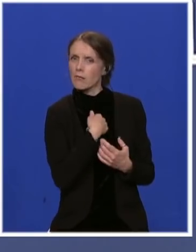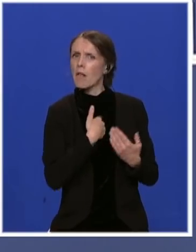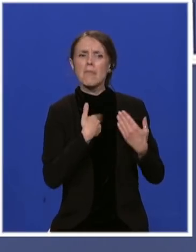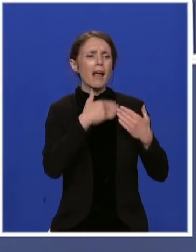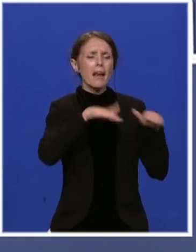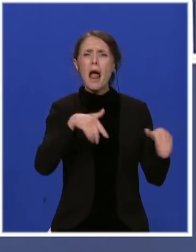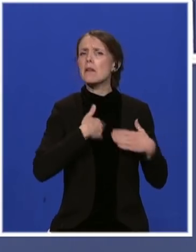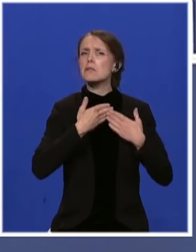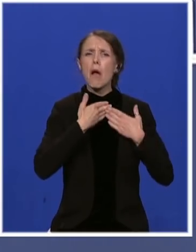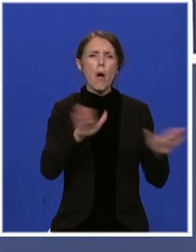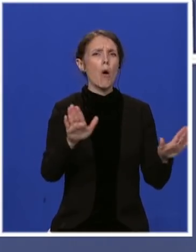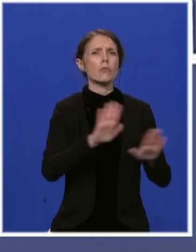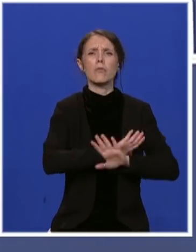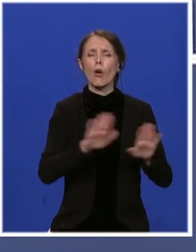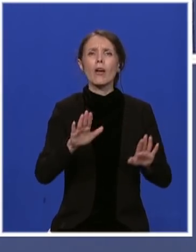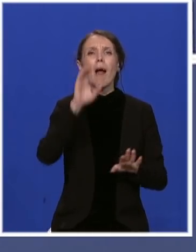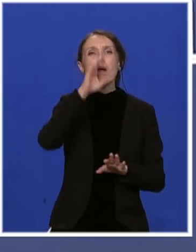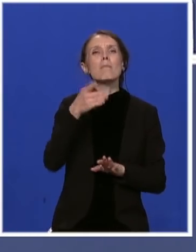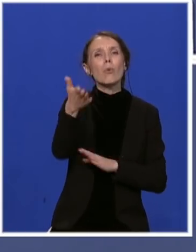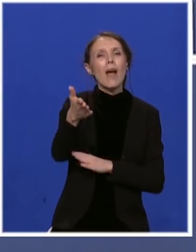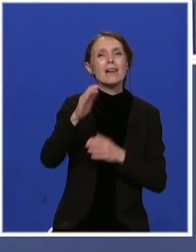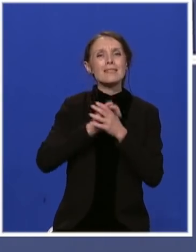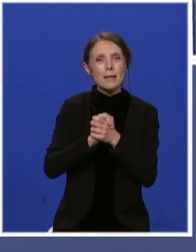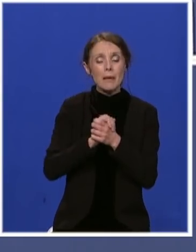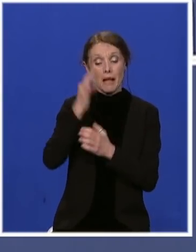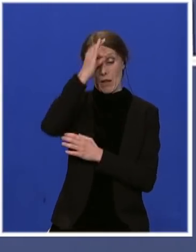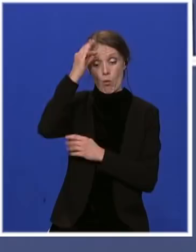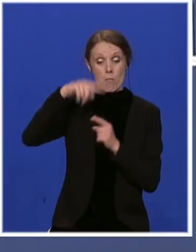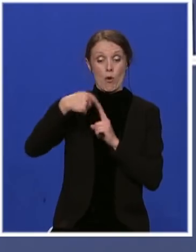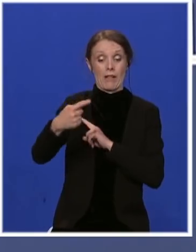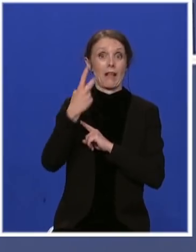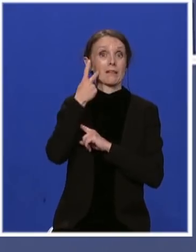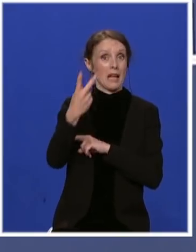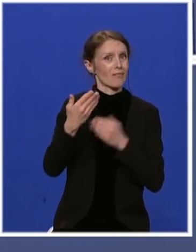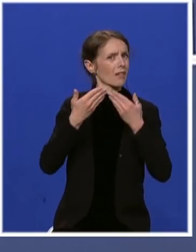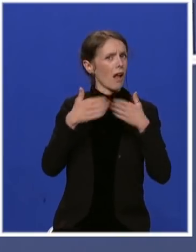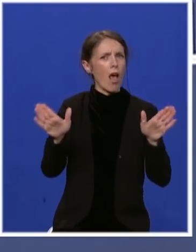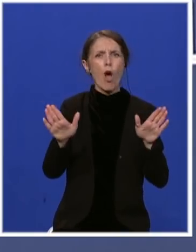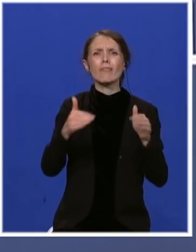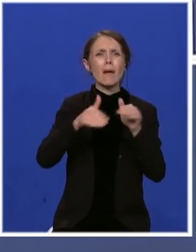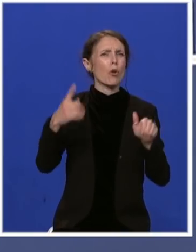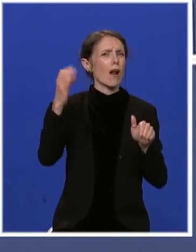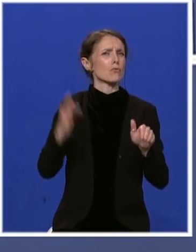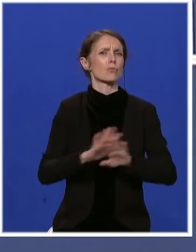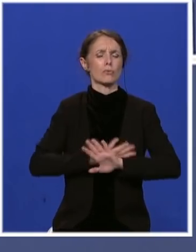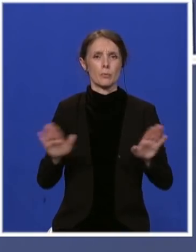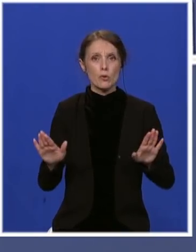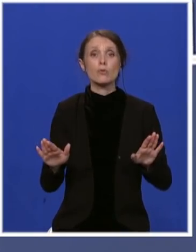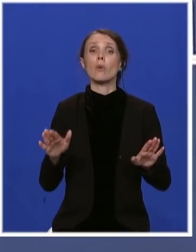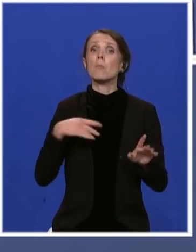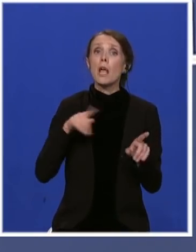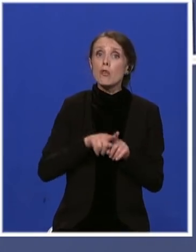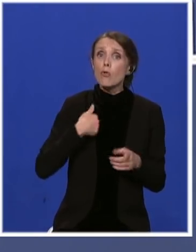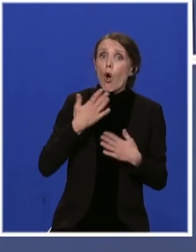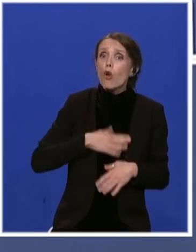Sa bugarskim prijateljima otvorimo granicu u ponedeljak za dva dana apsolutno. Spremni smo i sa svima